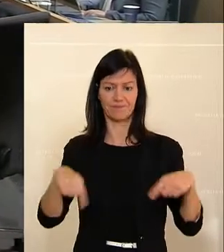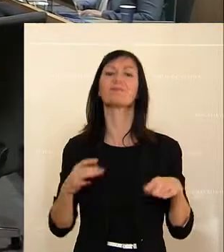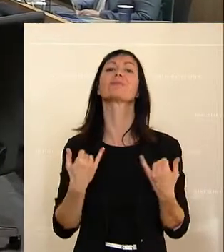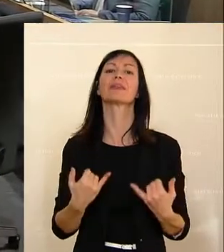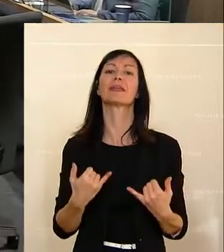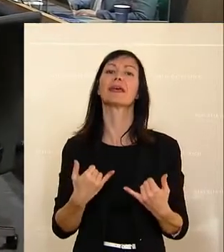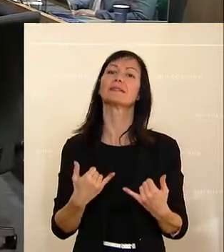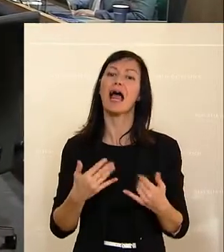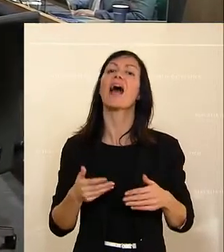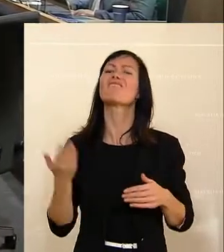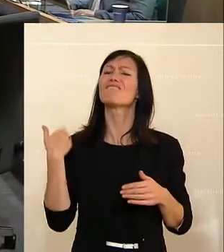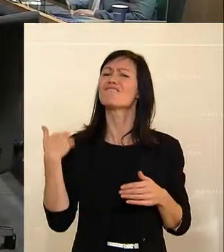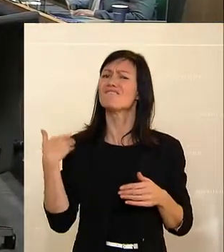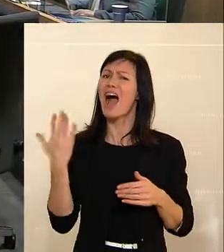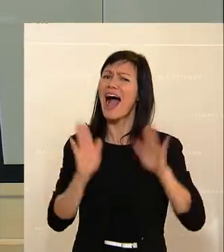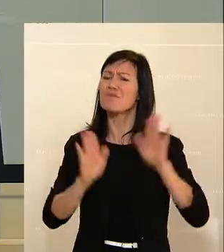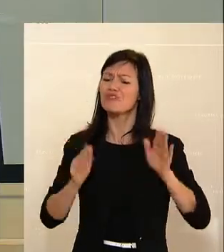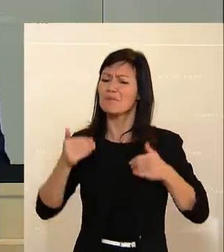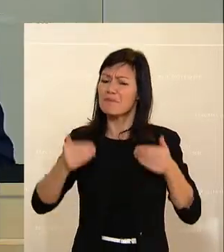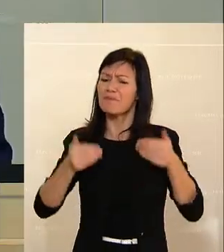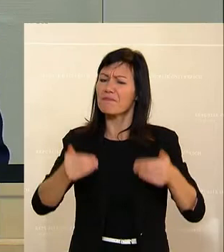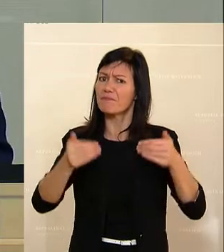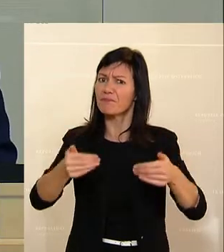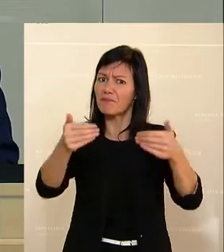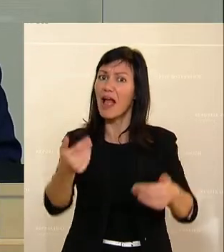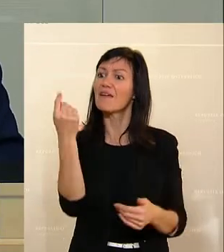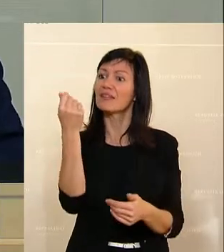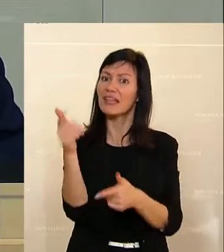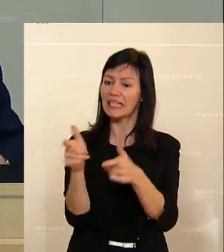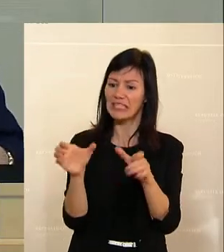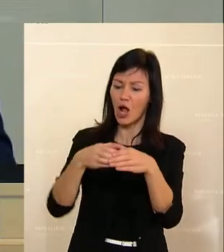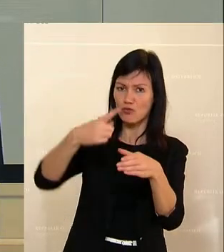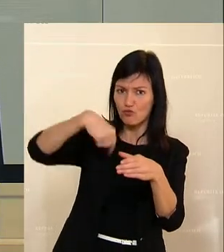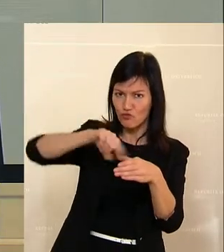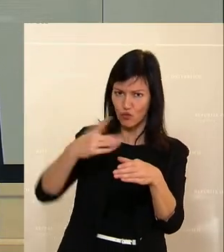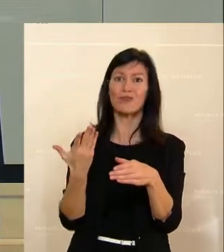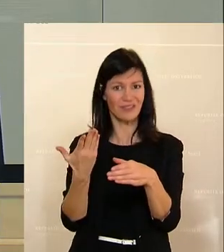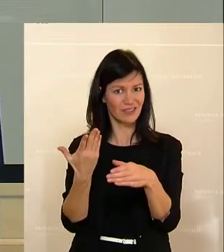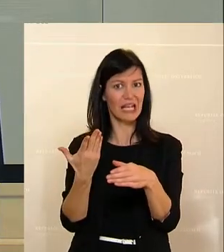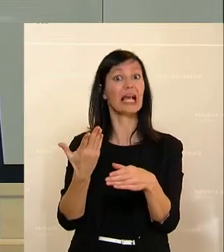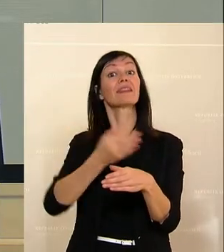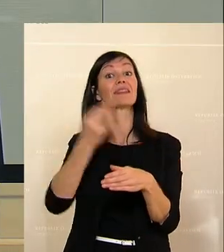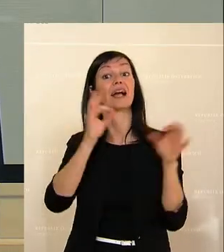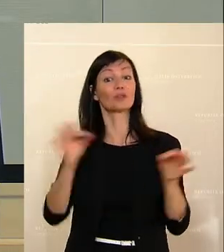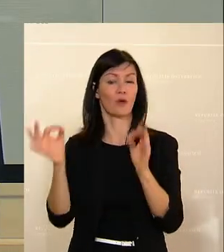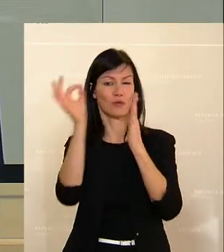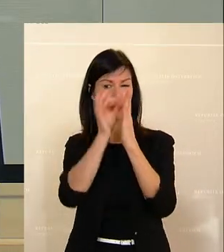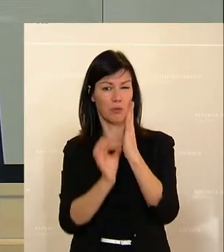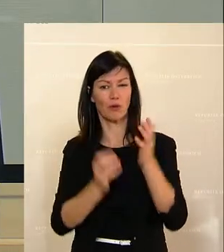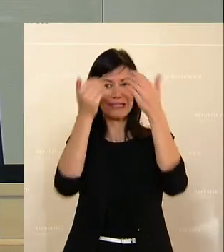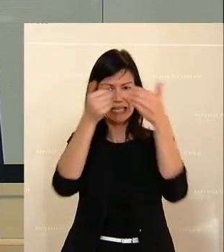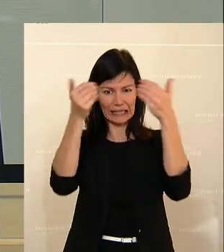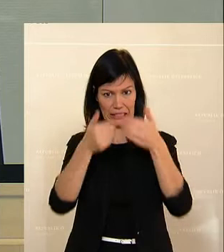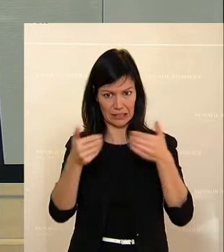zu den verlegten Abstimmungen über die Berichte des Finanzausschusses, die ich über jeden Tagesordnungspunkt getrennt vornehme.